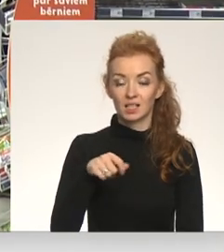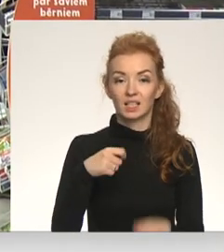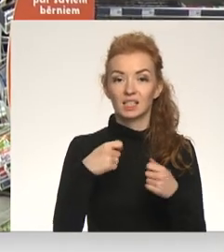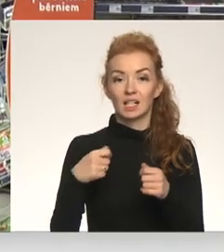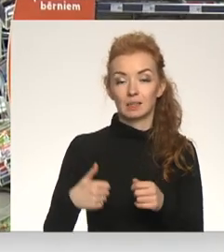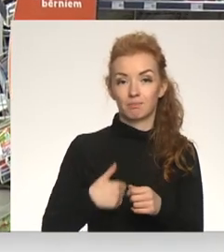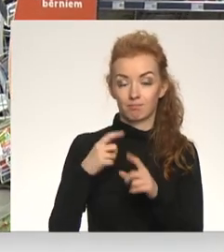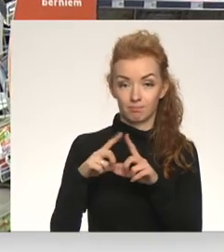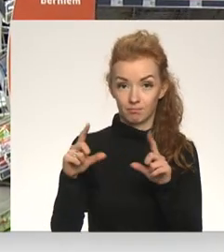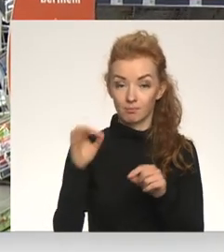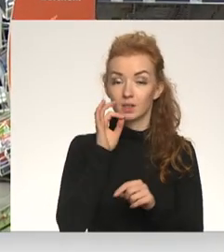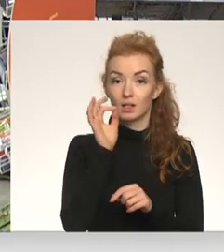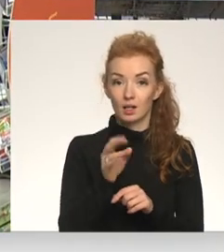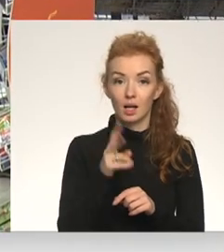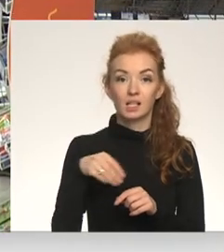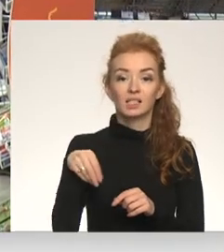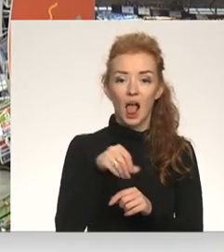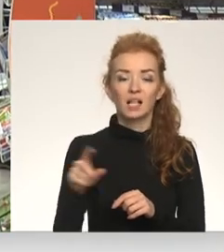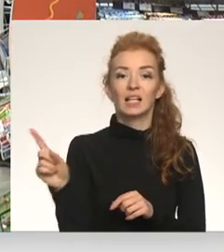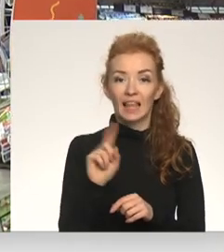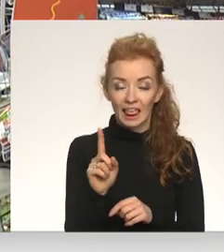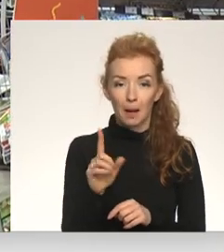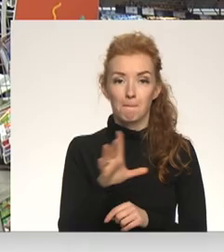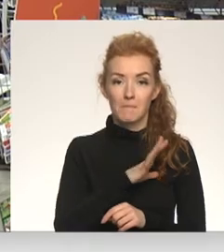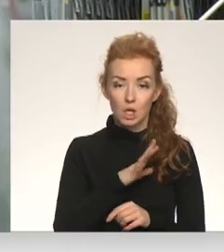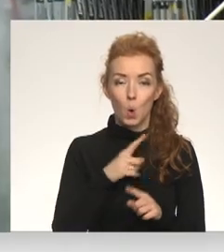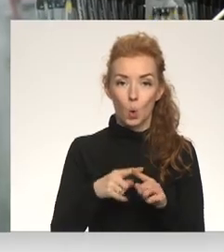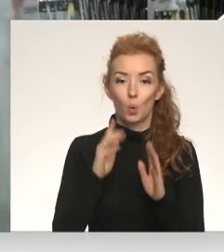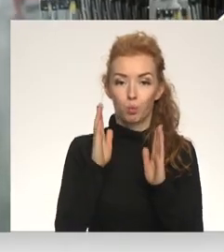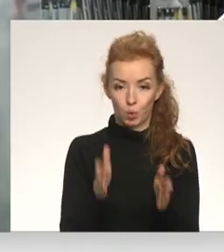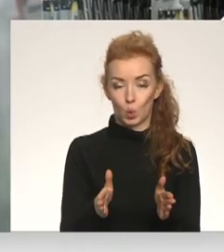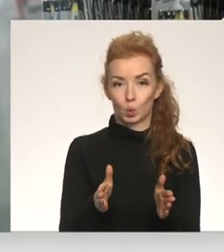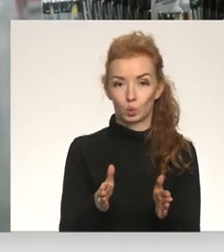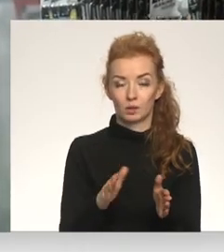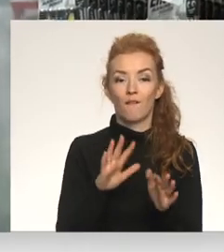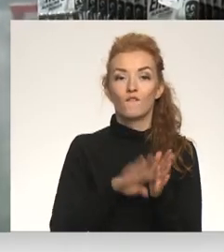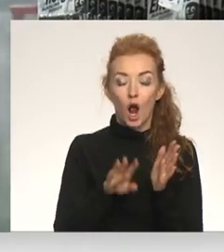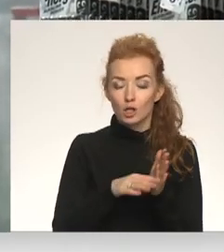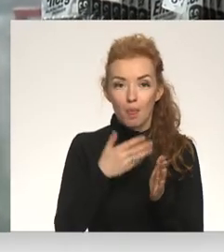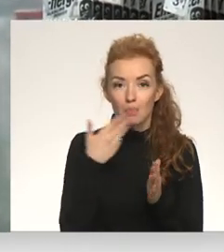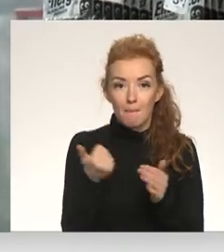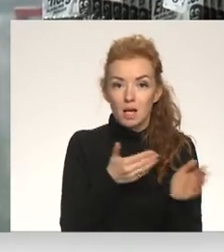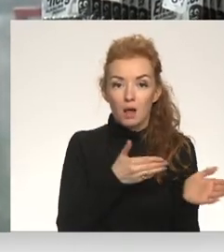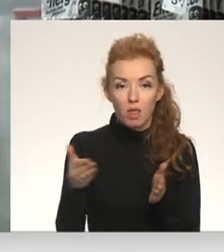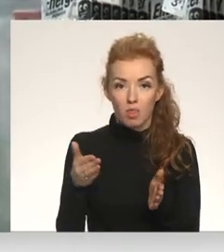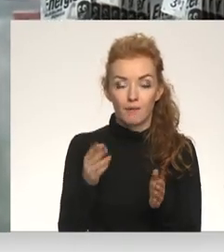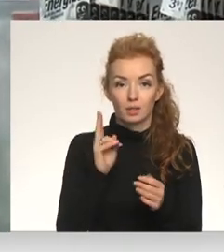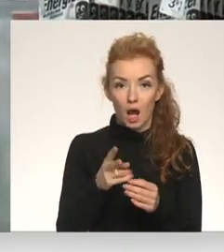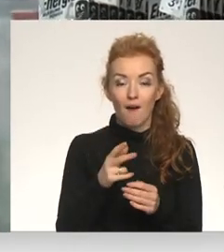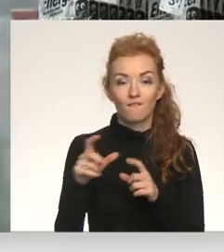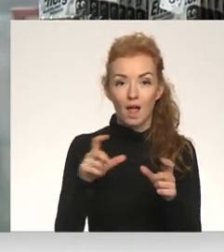kompānijā RTV skaidro, ka sāles ir, bija un būs. Vienu uzņēmumus nēsot bijis gatavs tam, ka veikalos